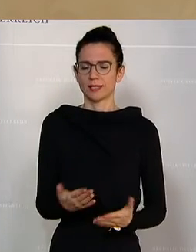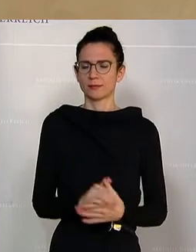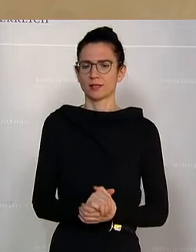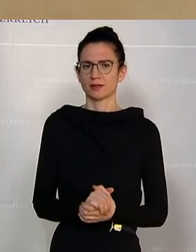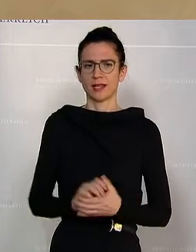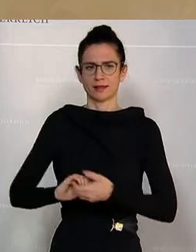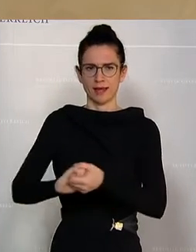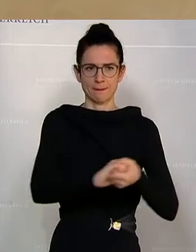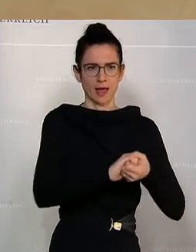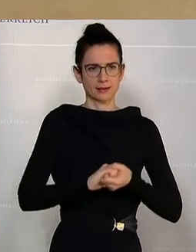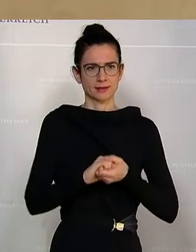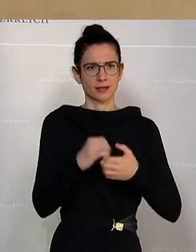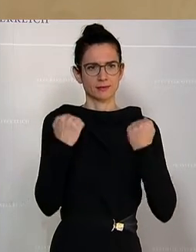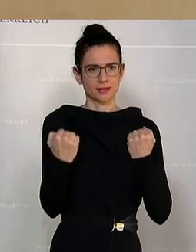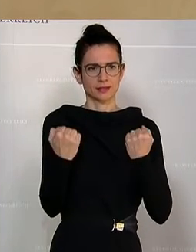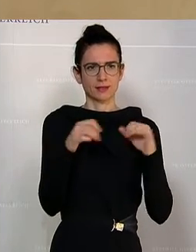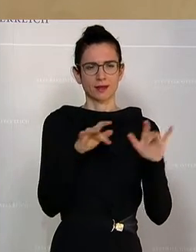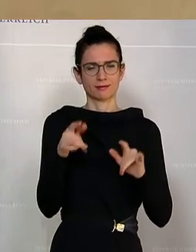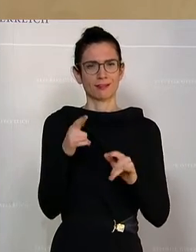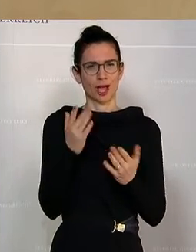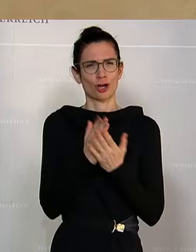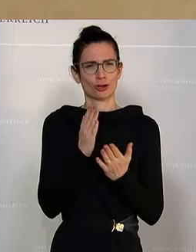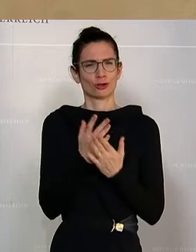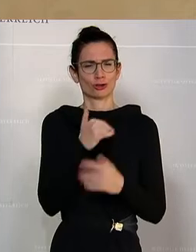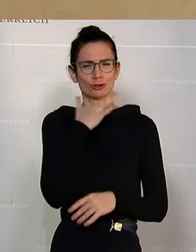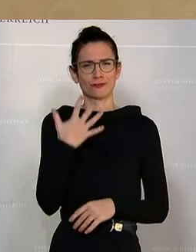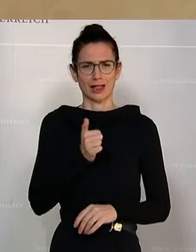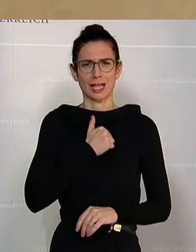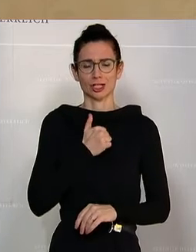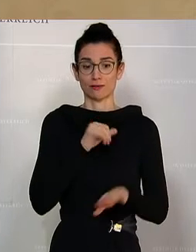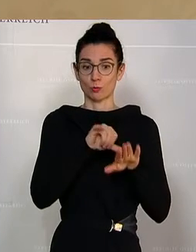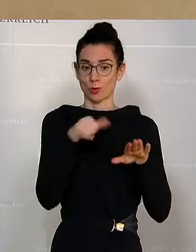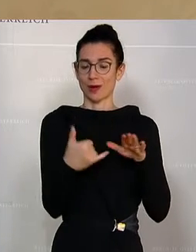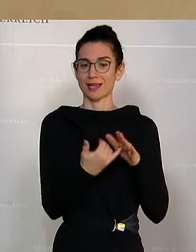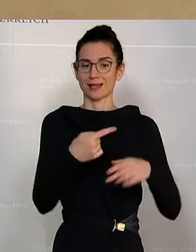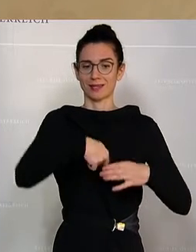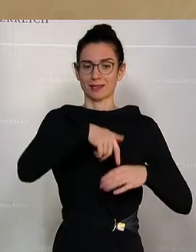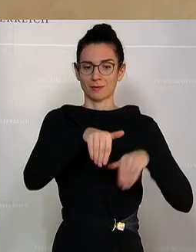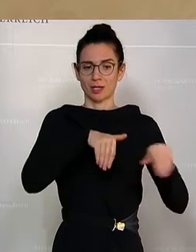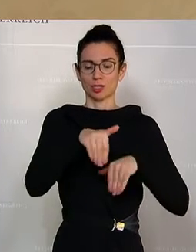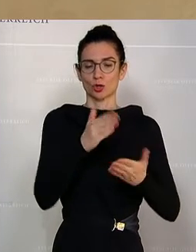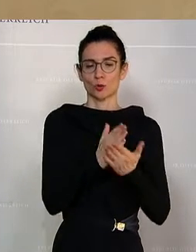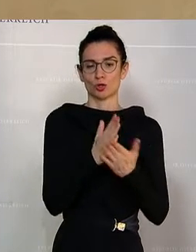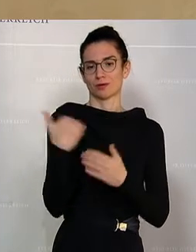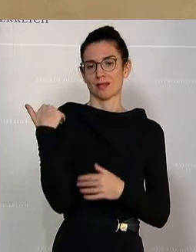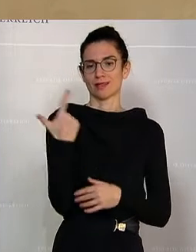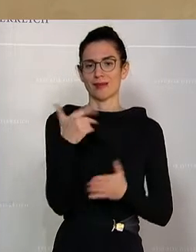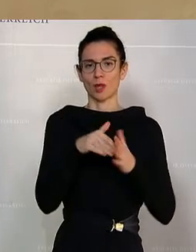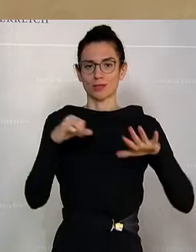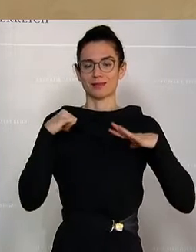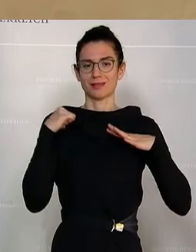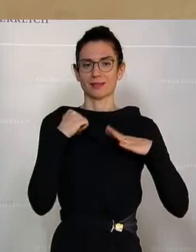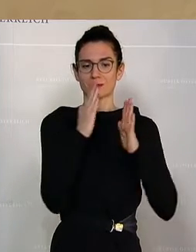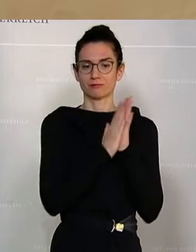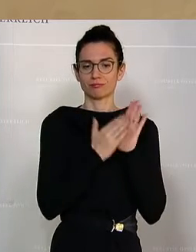Gemeinsam Sicher ist eine Erfolgsgeschichte, ist ein Projekt des Innenministeriums, das bereits seit dem Jahr 2016